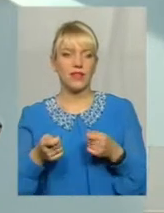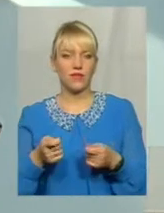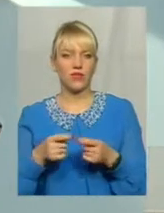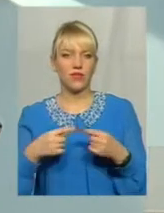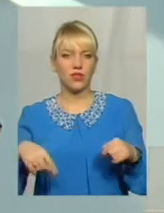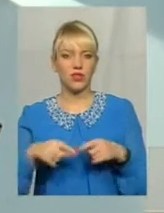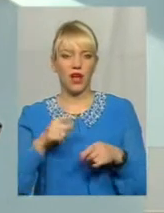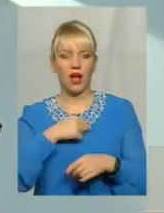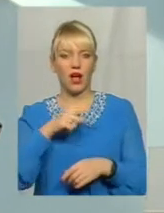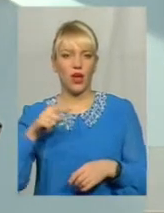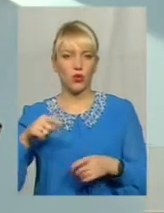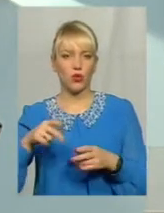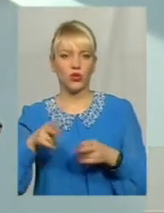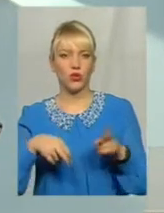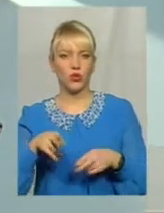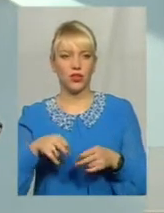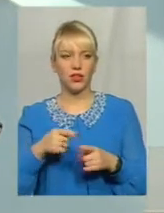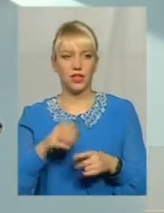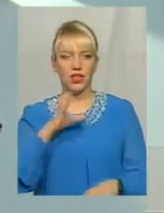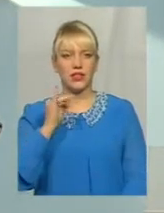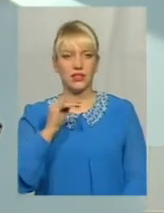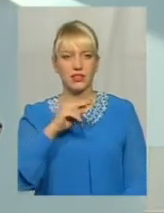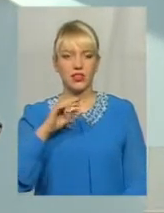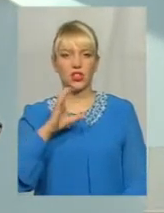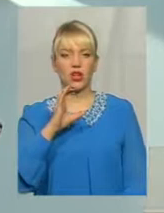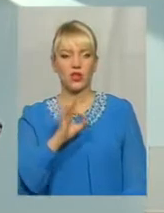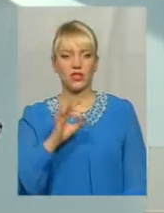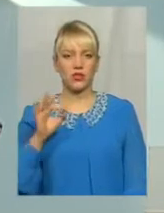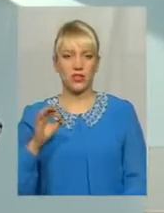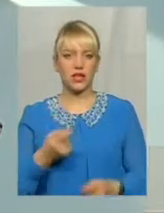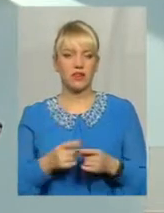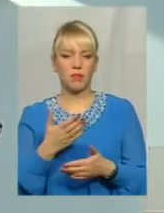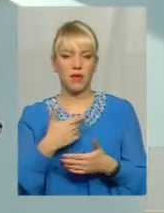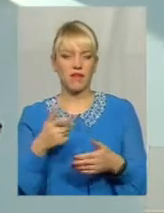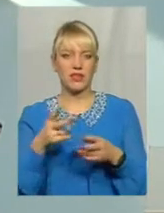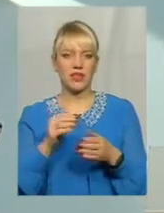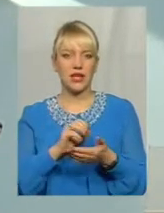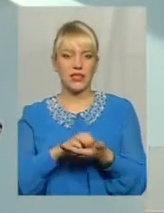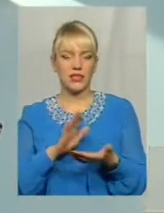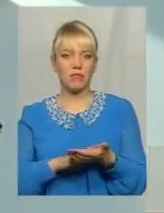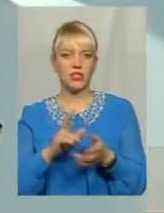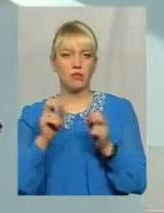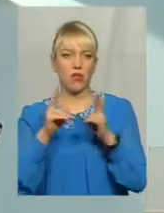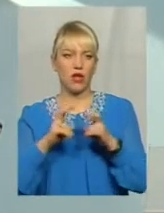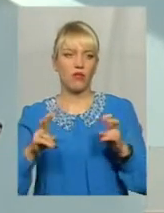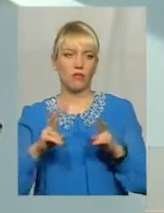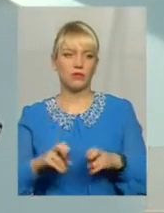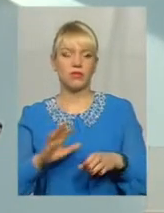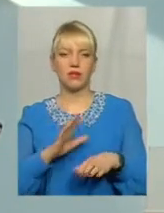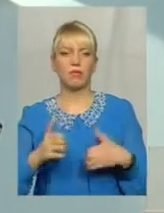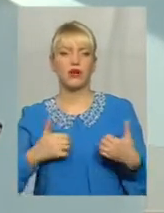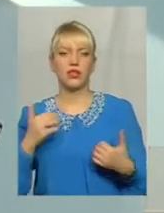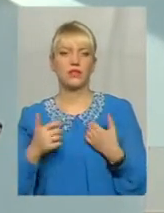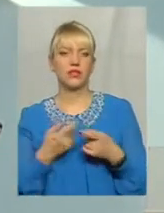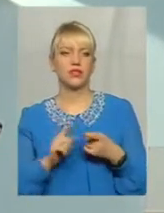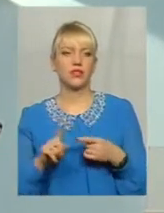відділенням кардіохірургії. Сич, Олексій Олександрович, ми вас запишемо на це обстеження і не переживайте за те,